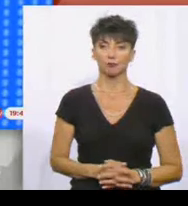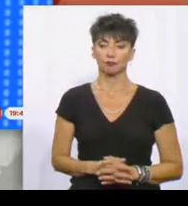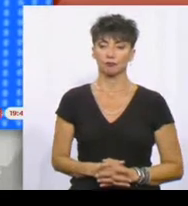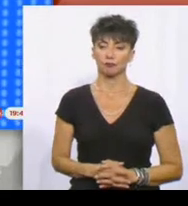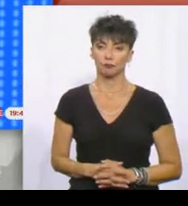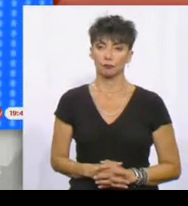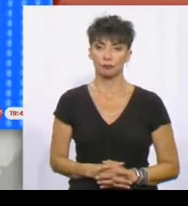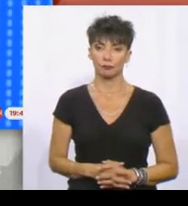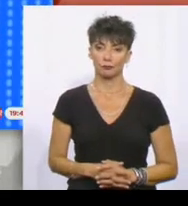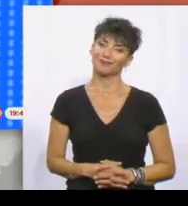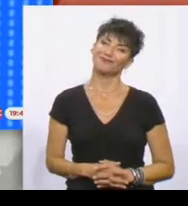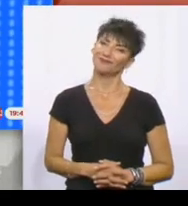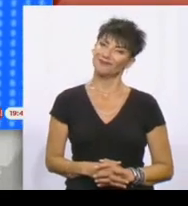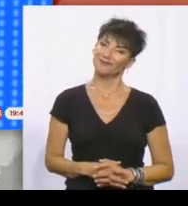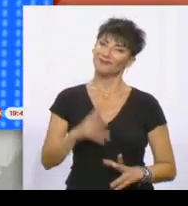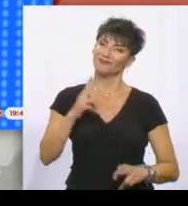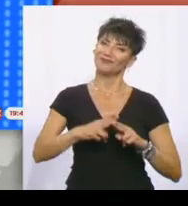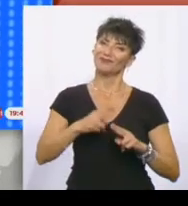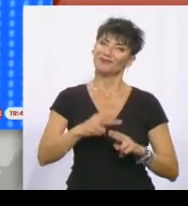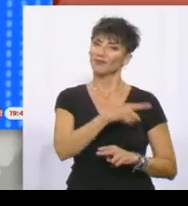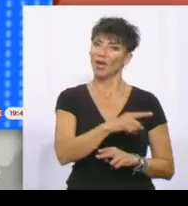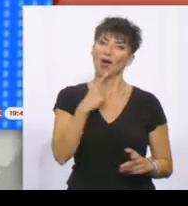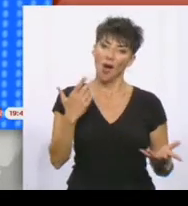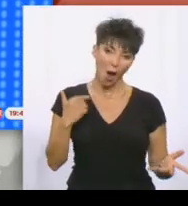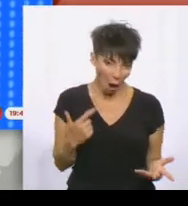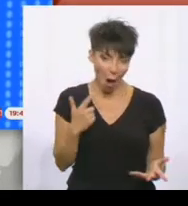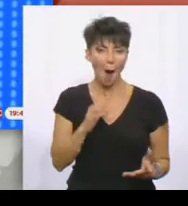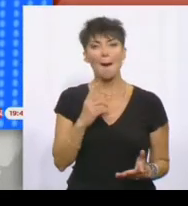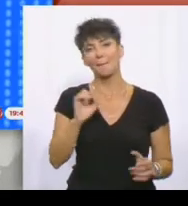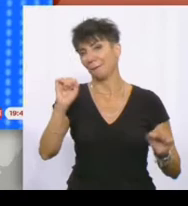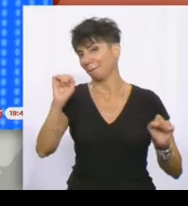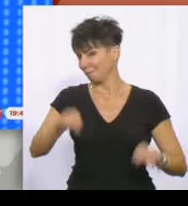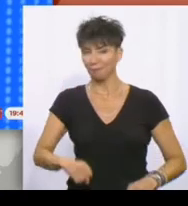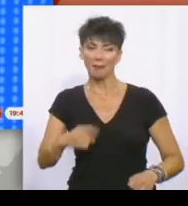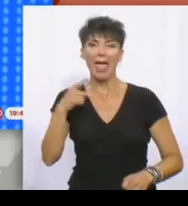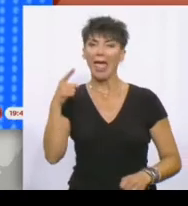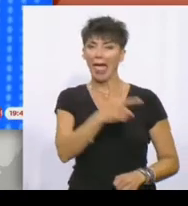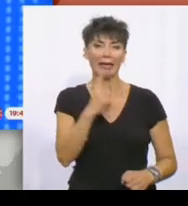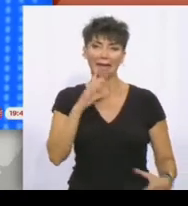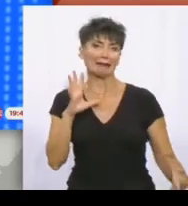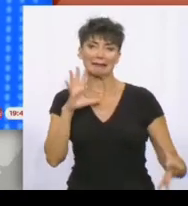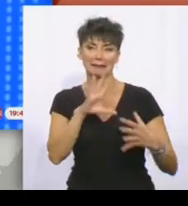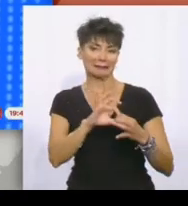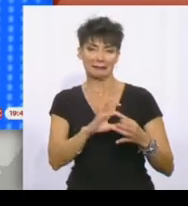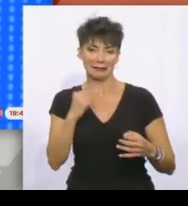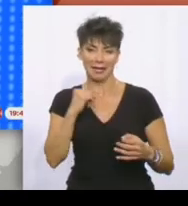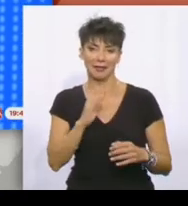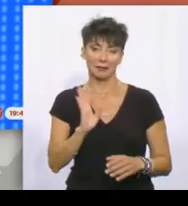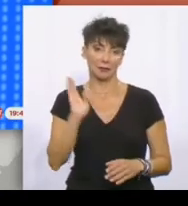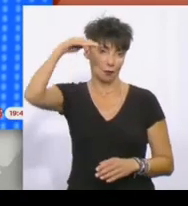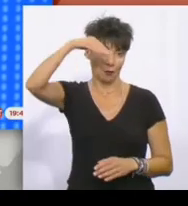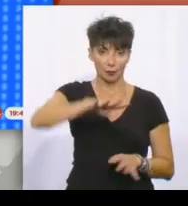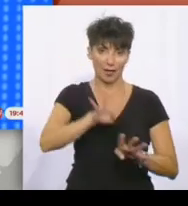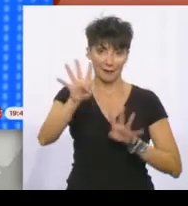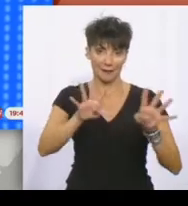Θα πάμε τώρα στην Πανέμονφη Ρώμη, όπου έκανε βουτιά μία γυναίκα. Θα μου πείτε την είδηση ότι έκανε βουτιά μία γυναίκα. Πρώτο στοιχείο της είδησης, βουτιά σας σε τριβάνι. Δεύτερο,